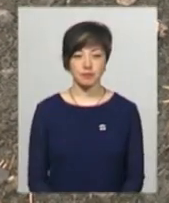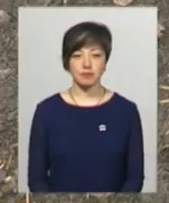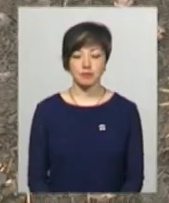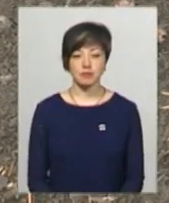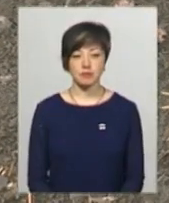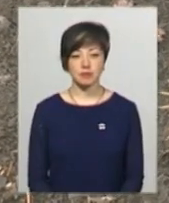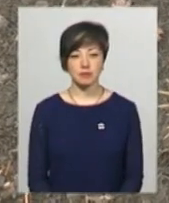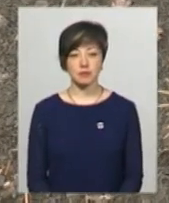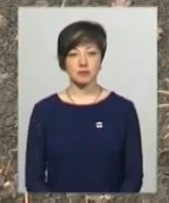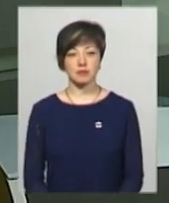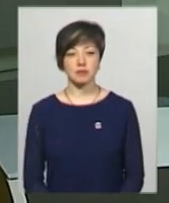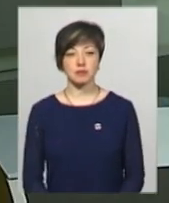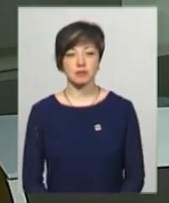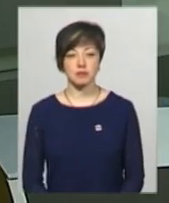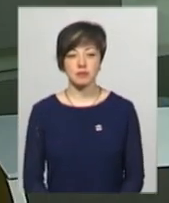Поділля, Центр.